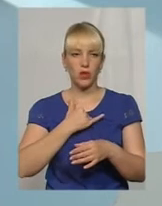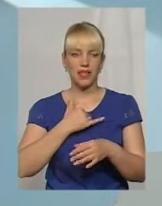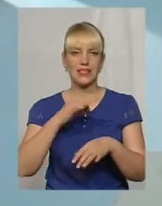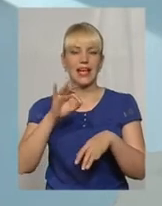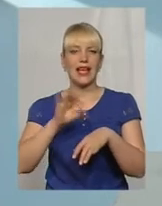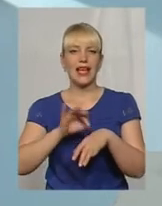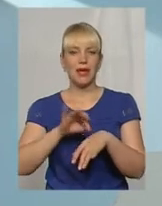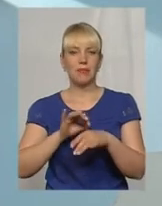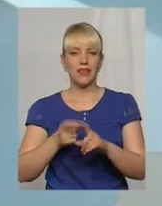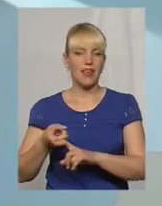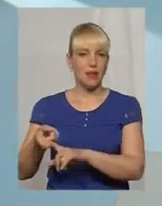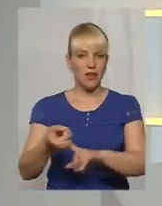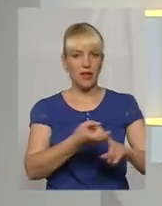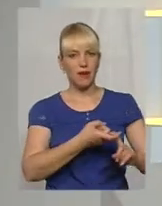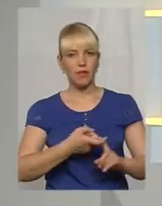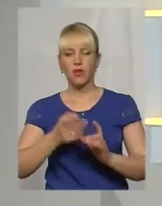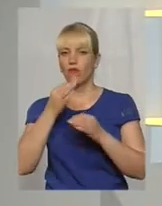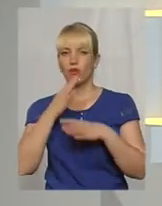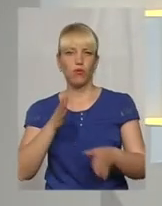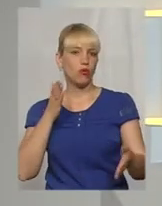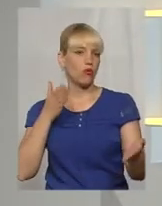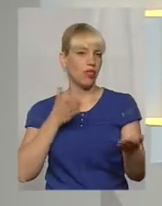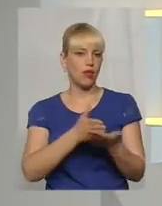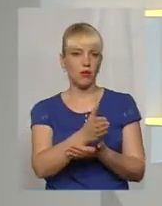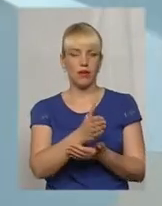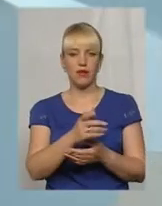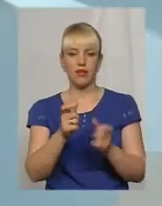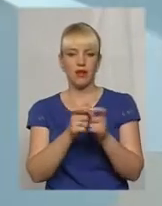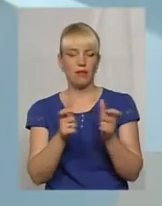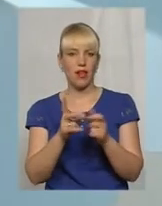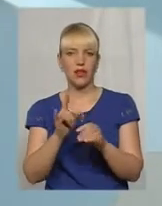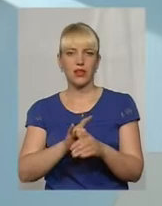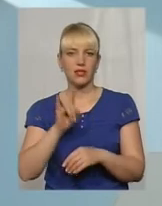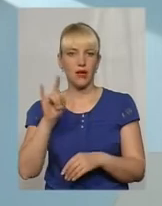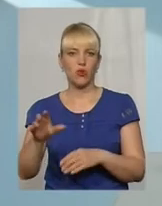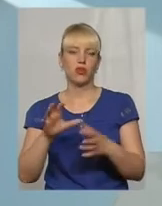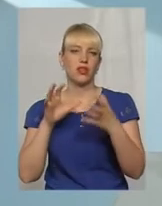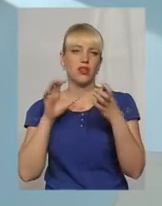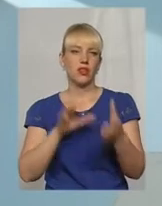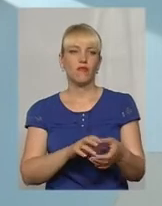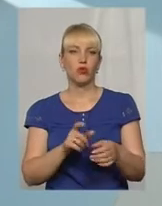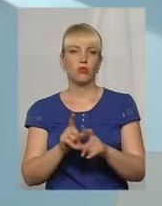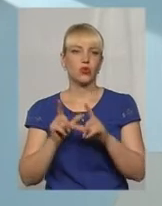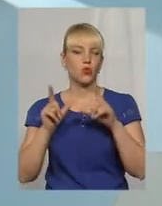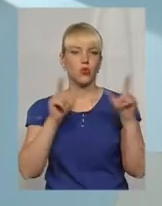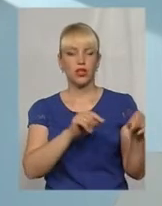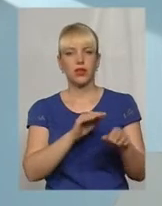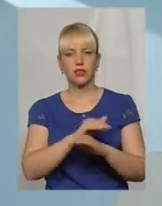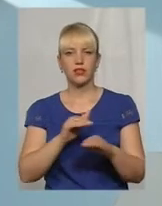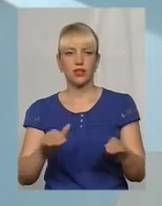можна на будь-яке направлення купити билет на самоліт, на автобус, на собственный автомобіль і виїхати з дітьми,